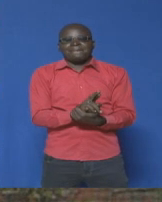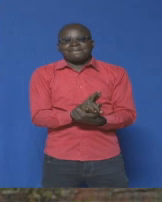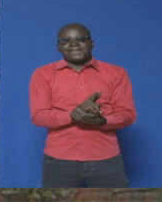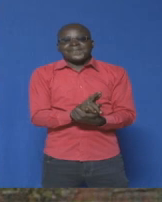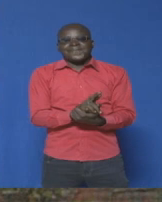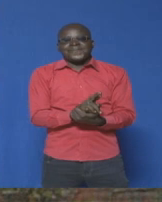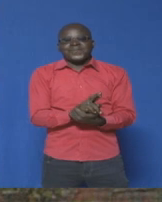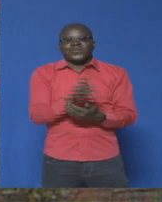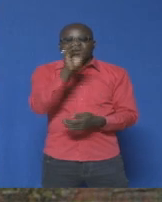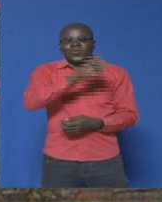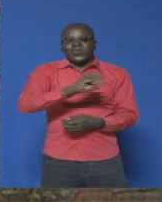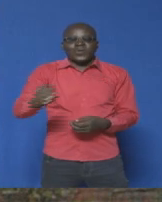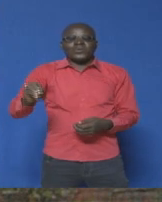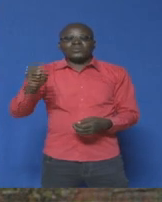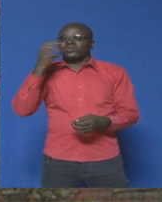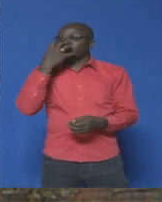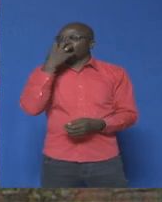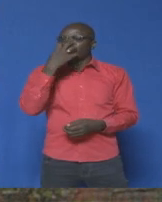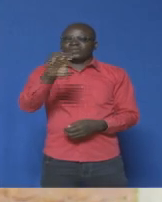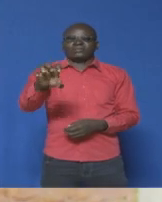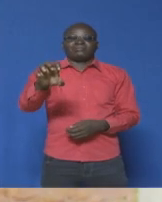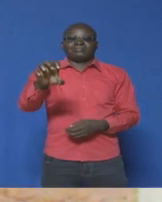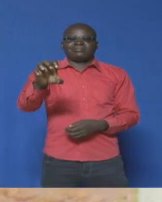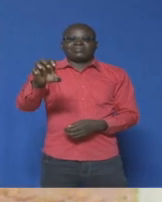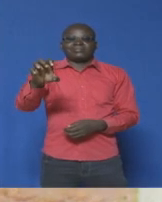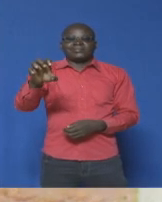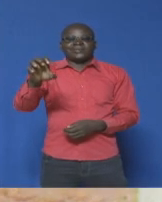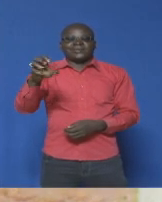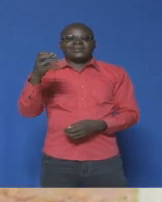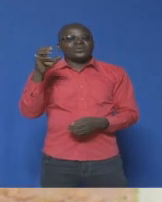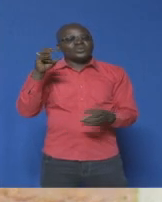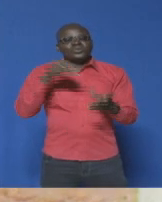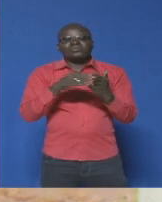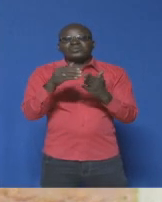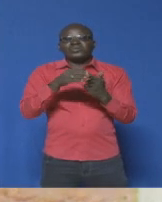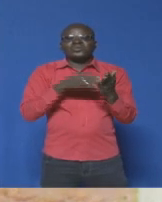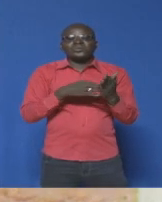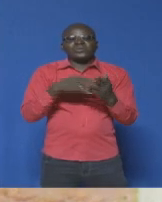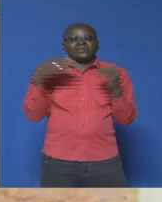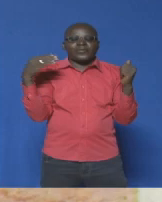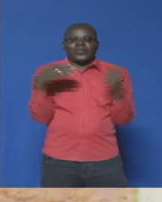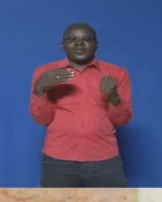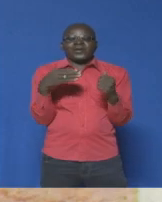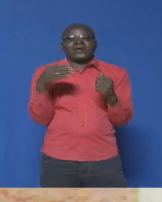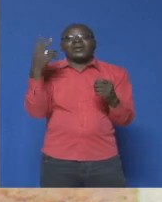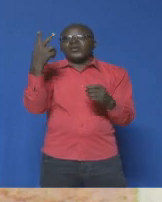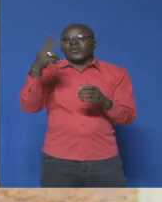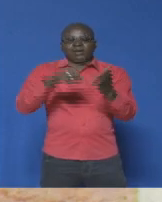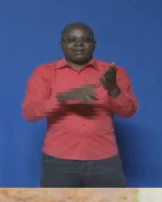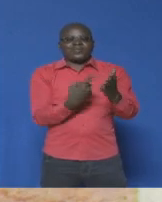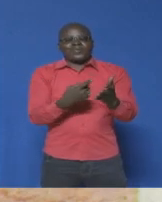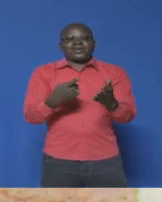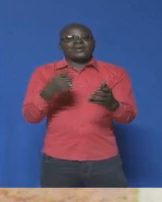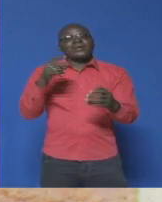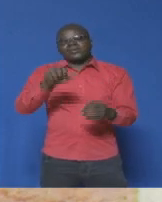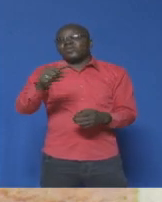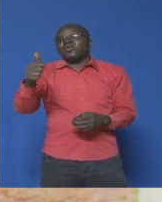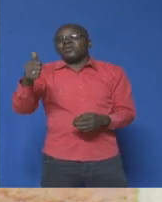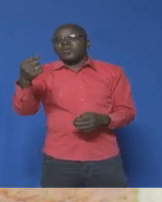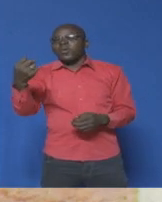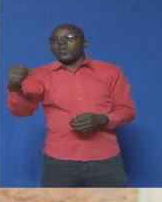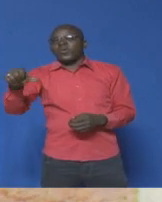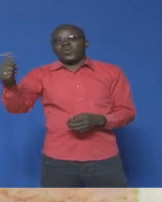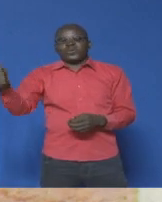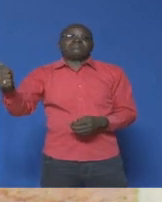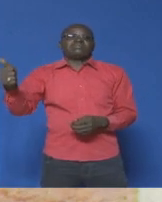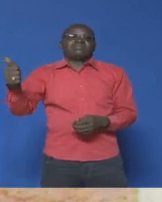Ouagadougou a eu chaud, plutôt froid. Non, les deux à la fois. Ou encore, ni l'un ni l'autre. En attendant